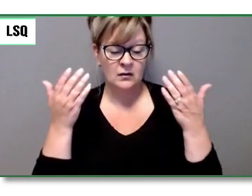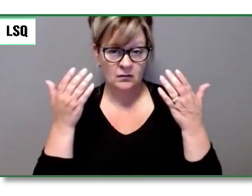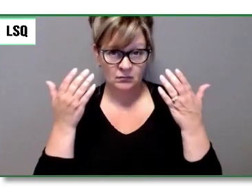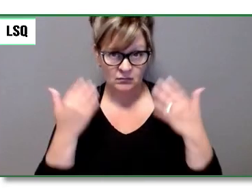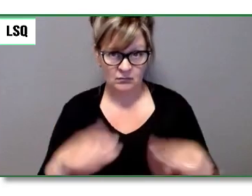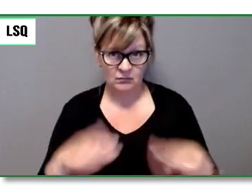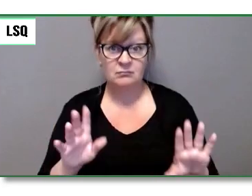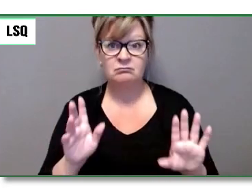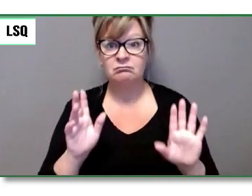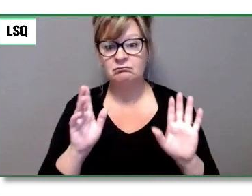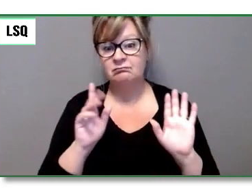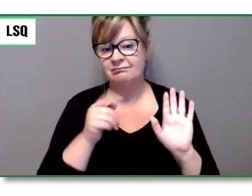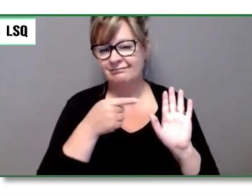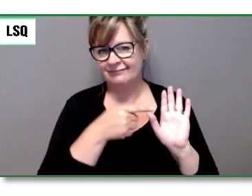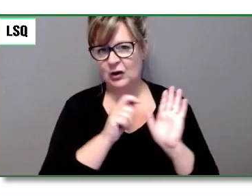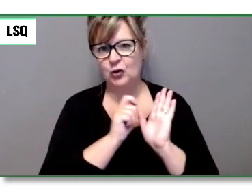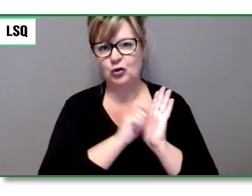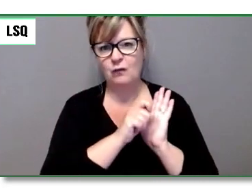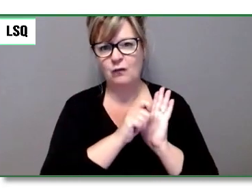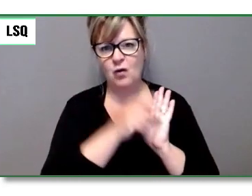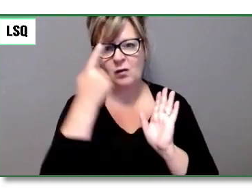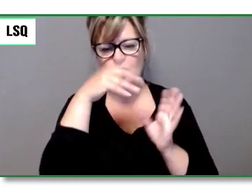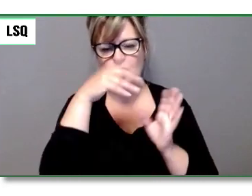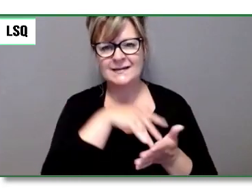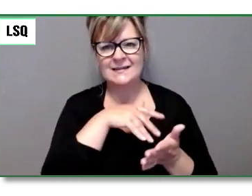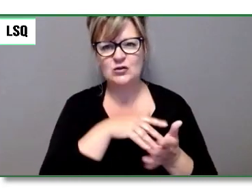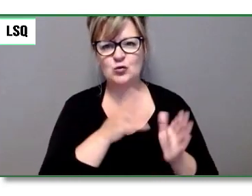pour voir comment ils pourraient interagir ensemble.